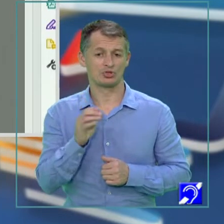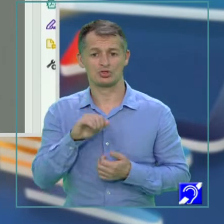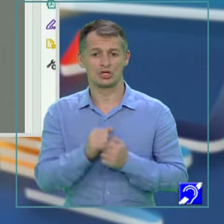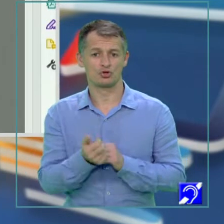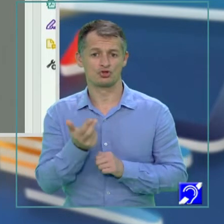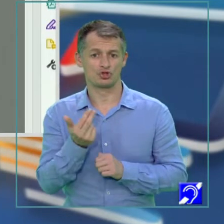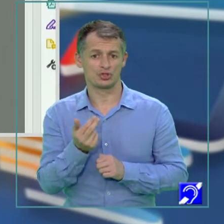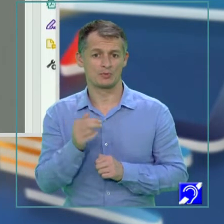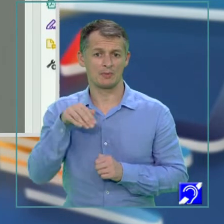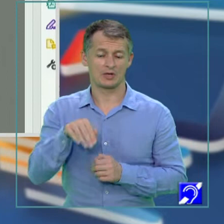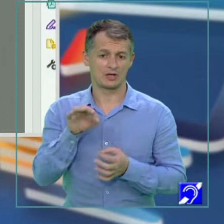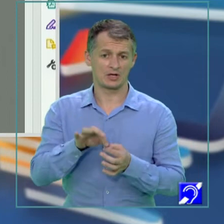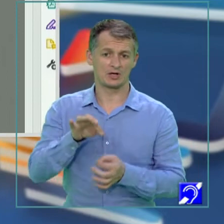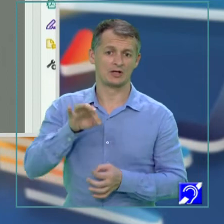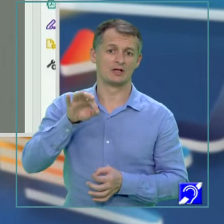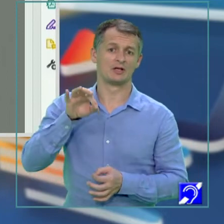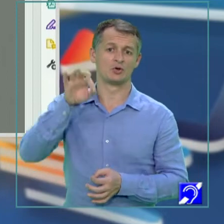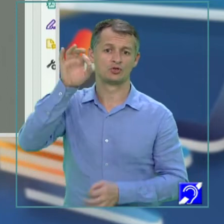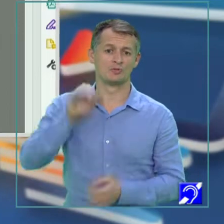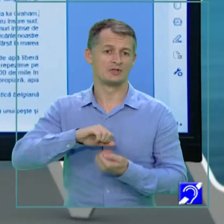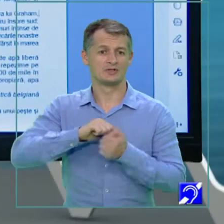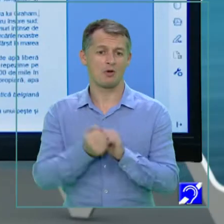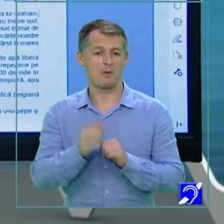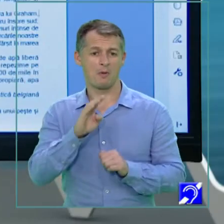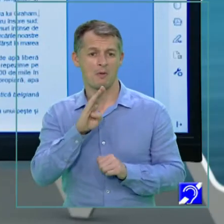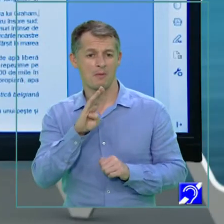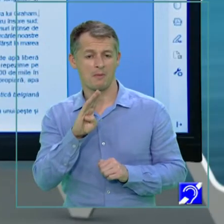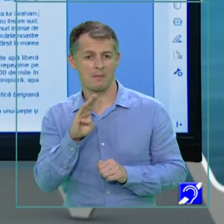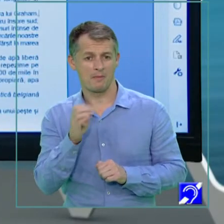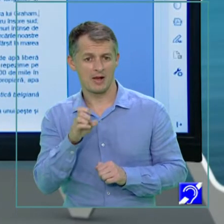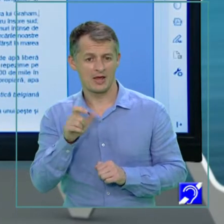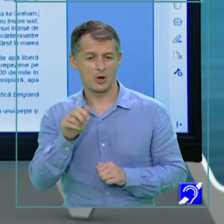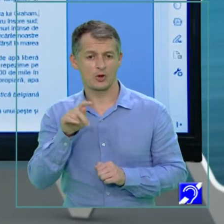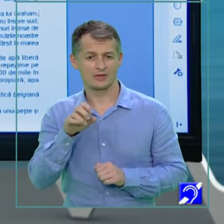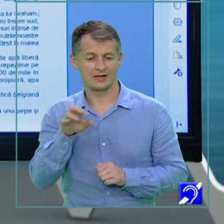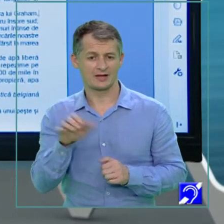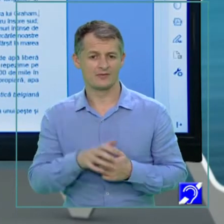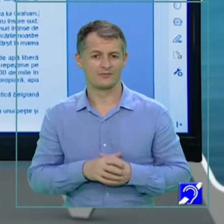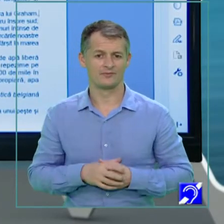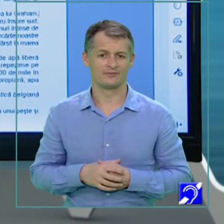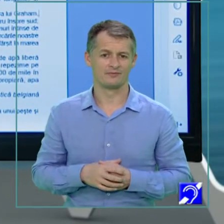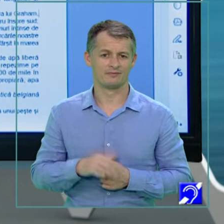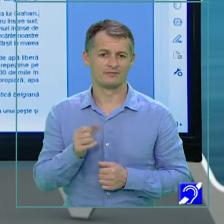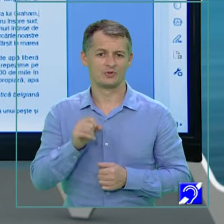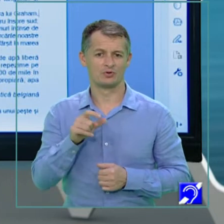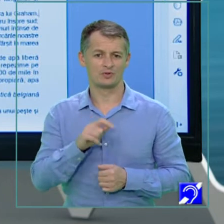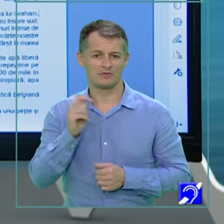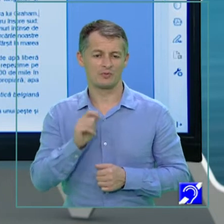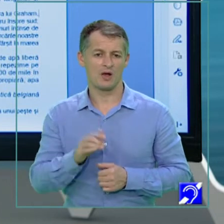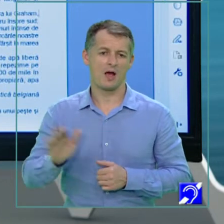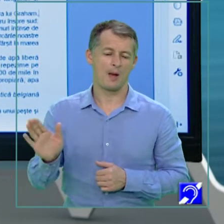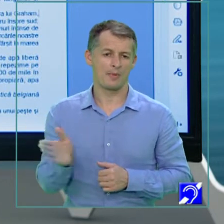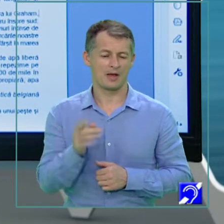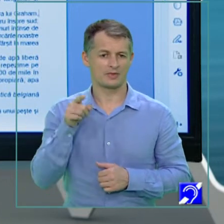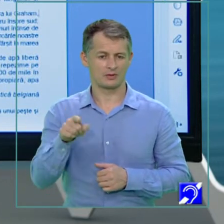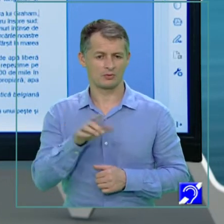și balenoptere de peste 20 de metri. La 12 februarie am părăsit strâmbtoarea de jurlaș și ne